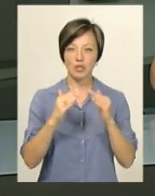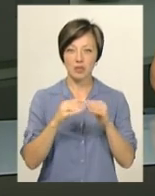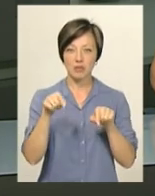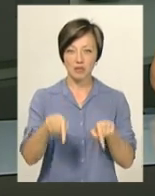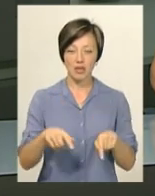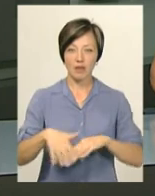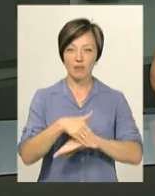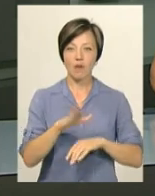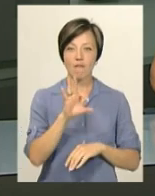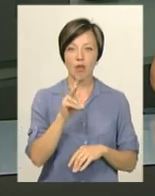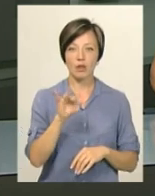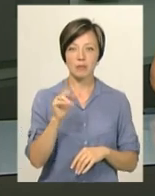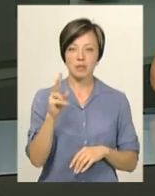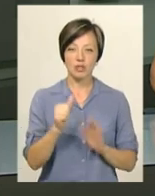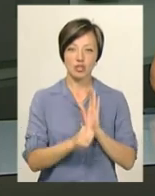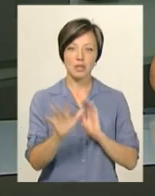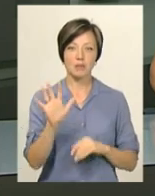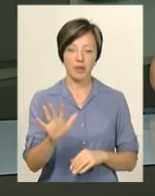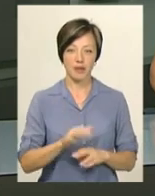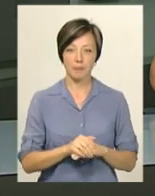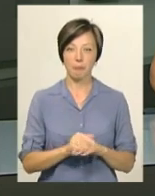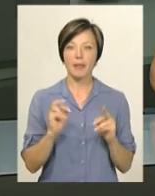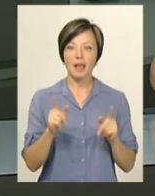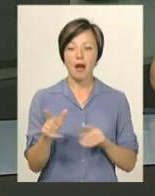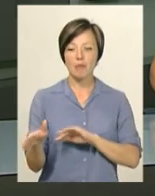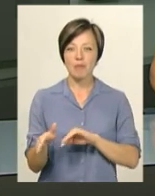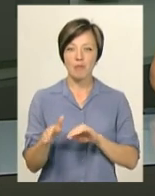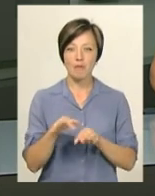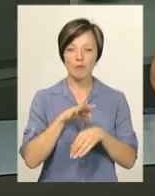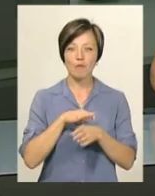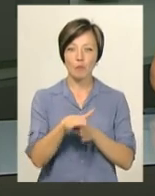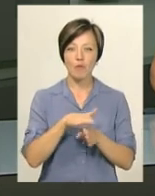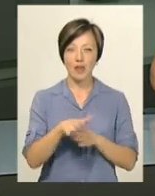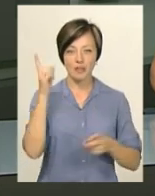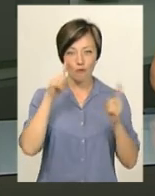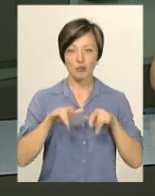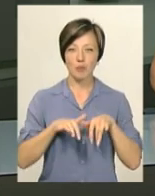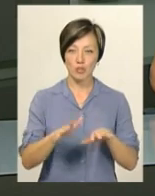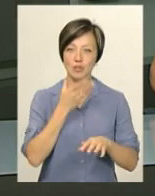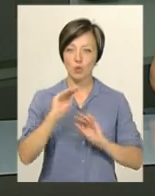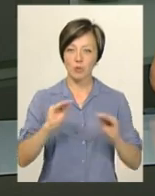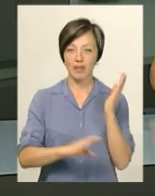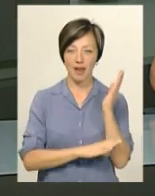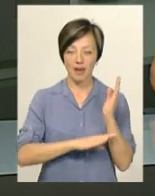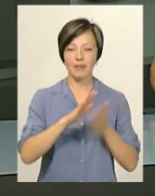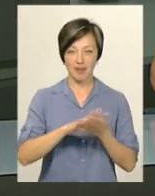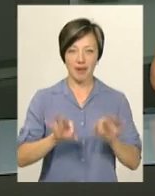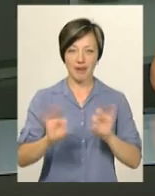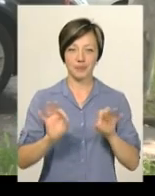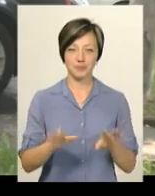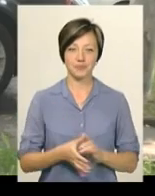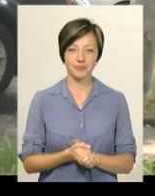знаходиться на вулиці Володимирській, 65. Як проходить творчий процес оздоблення дерев, знає моя колега Ірина Хижа.